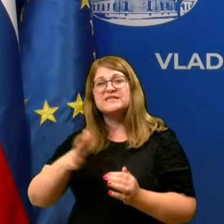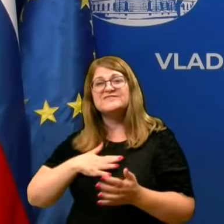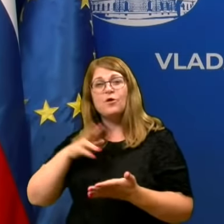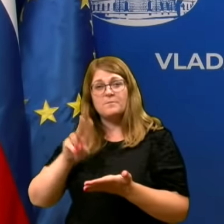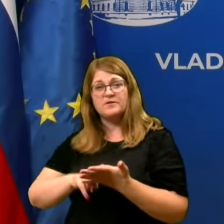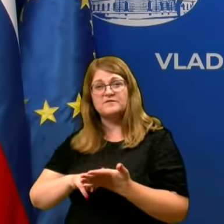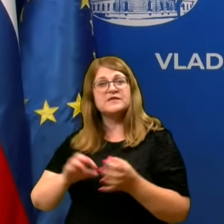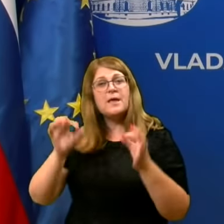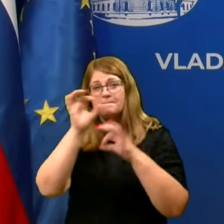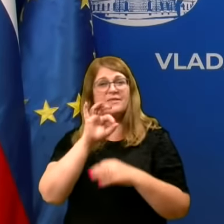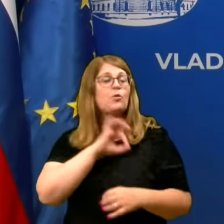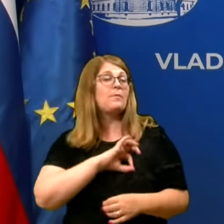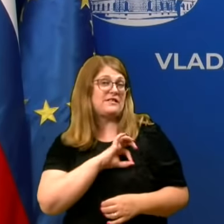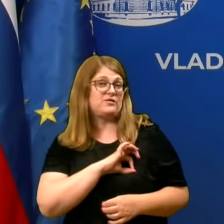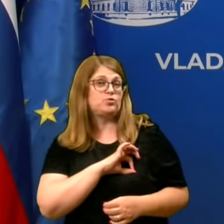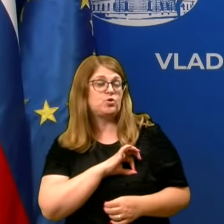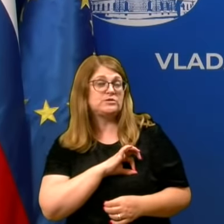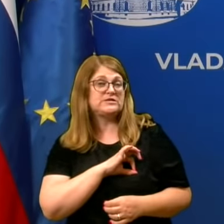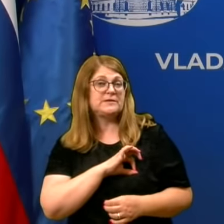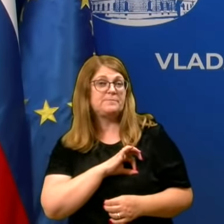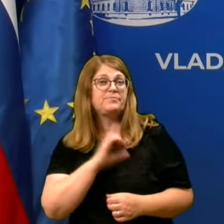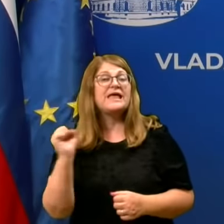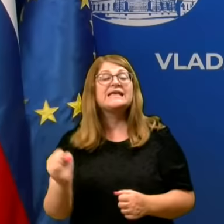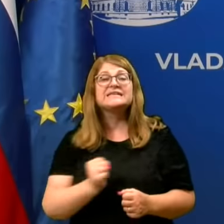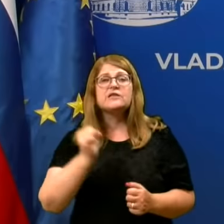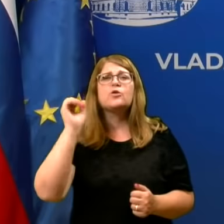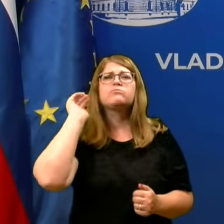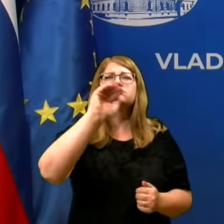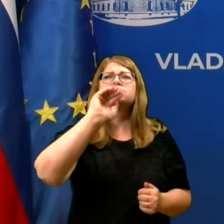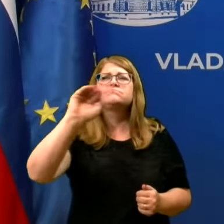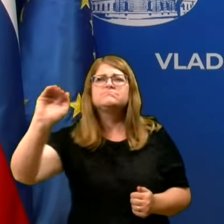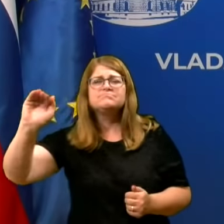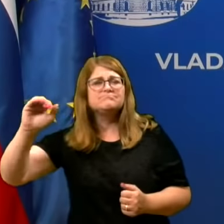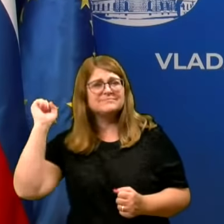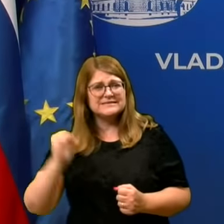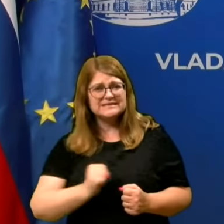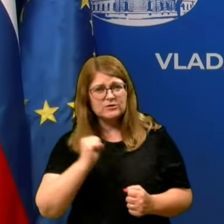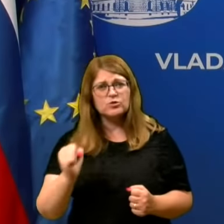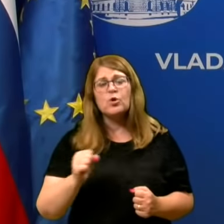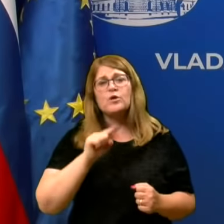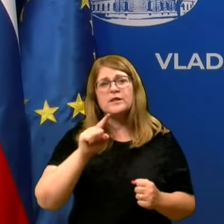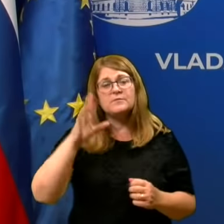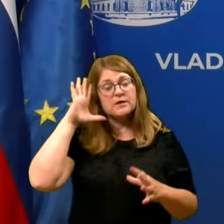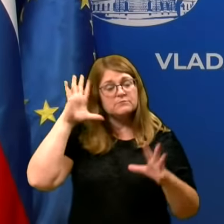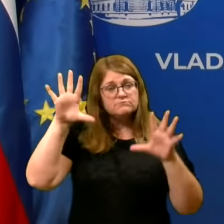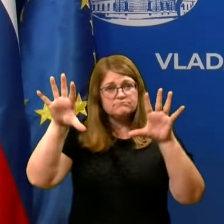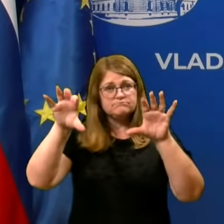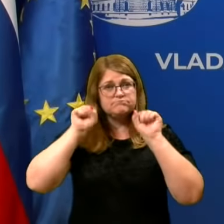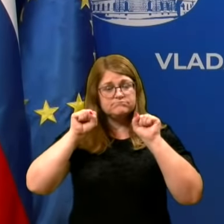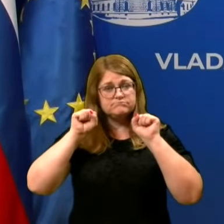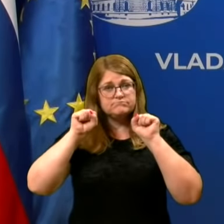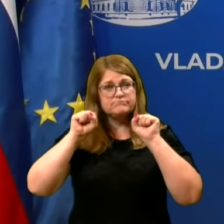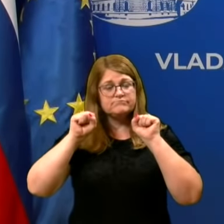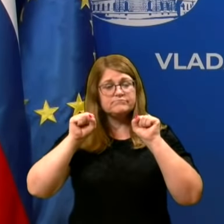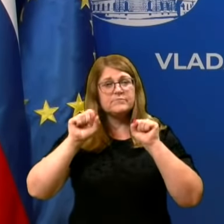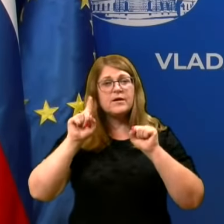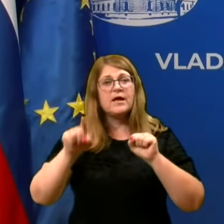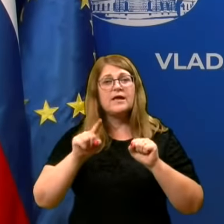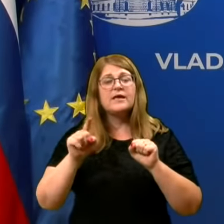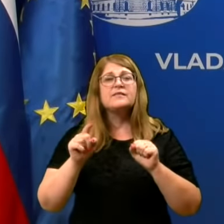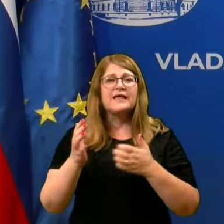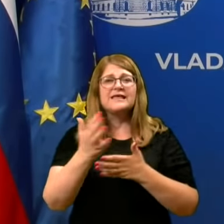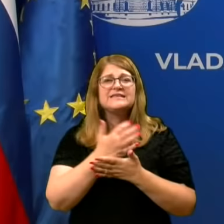pravice pa nobene dožnosti. Zato apeliramo za to, da bi se vendarle ozavestili in bom